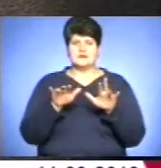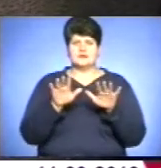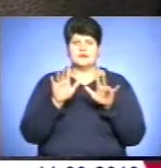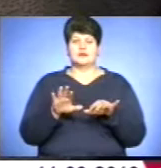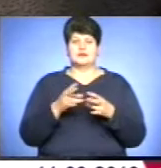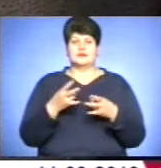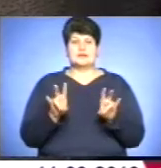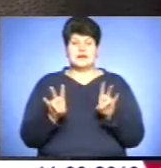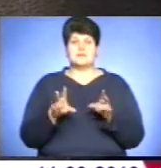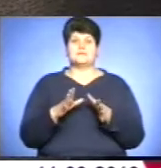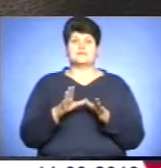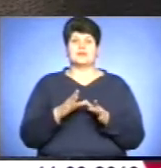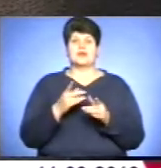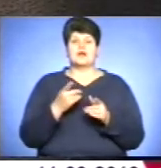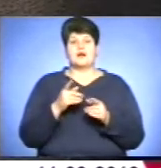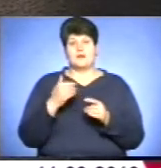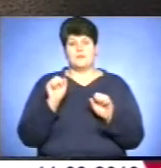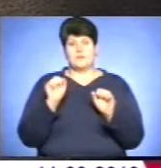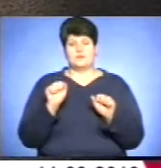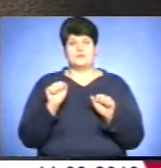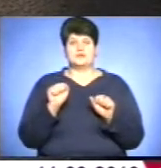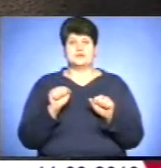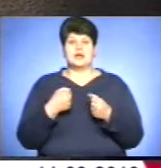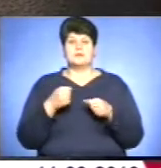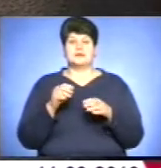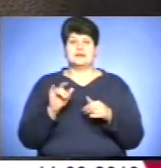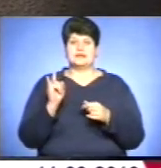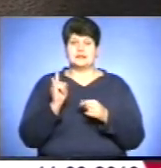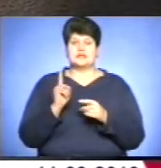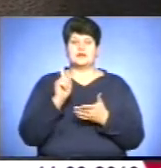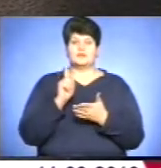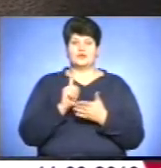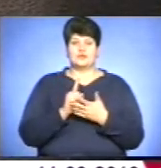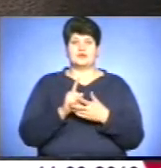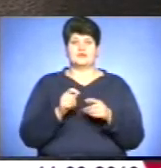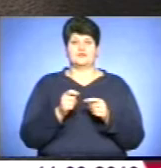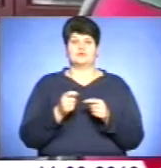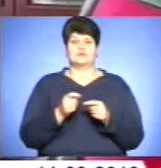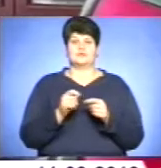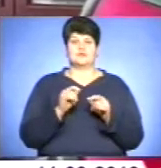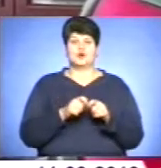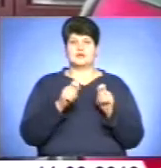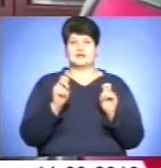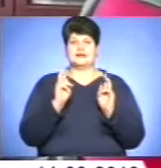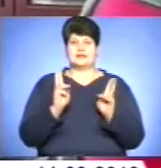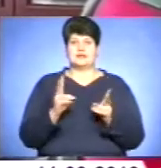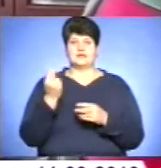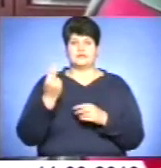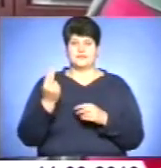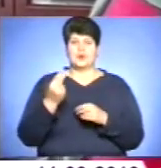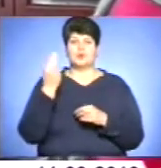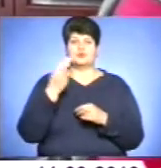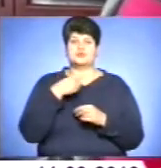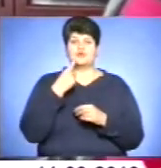і навіть, як би вони не розкривали саму дитину, вони повністю розкрити її не можуть. Художниця каже, що